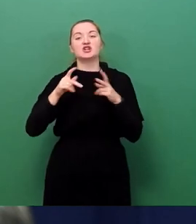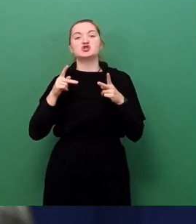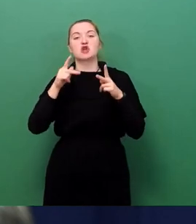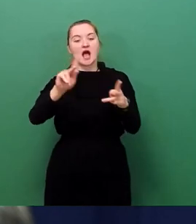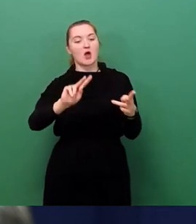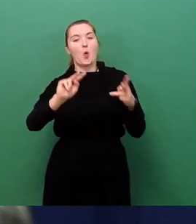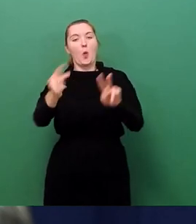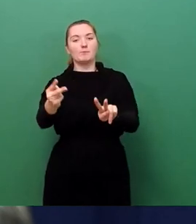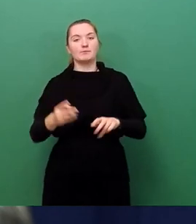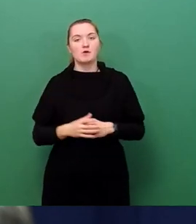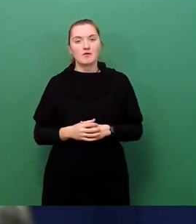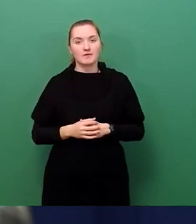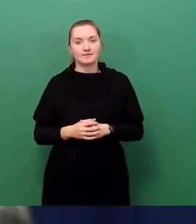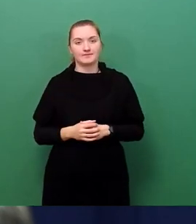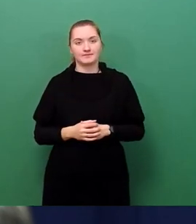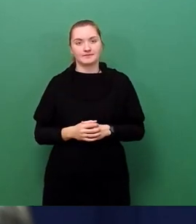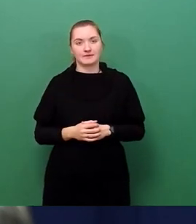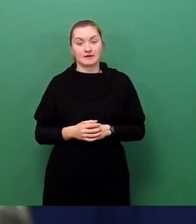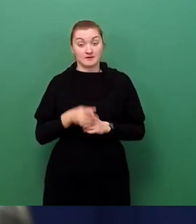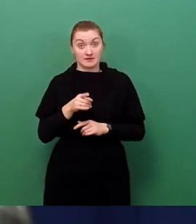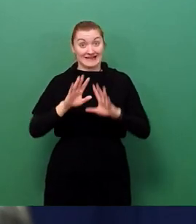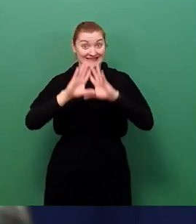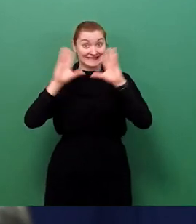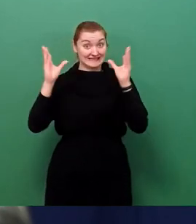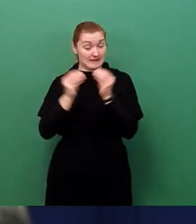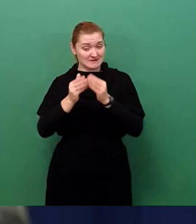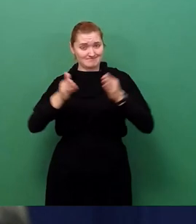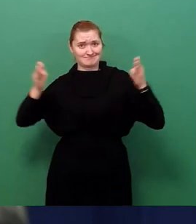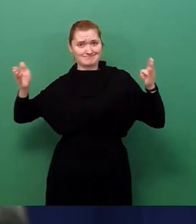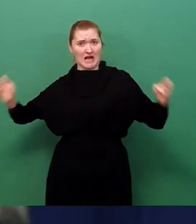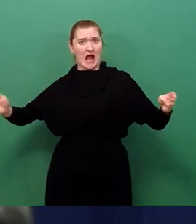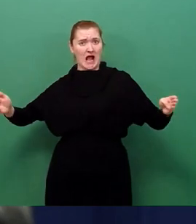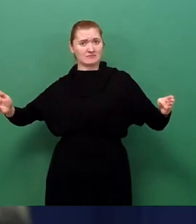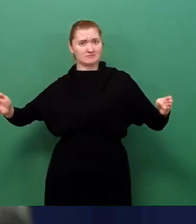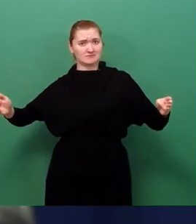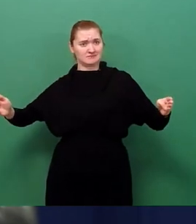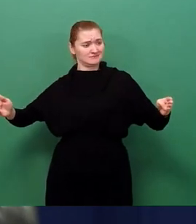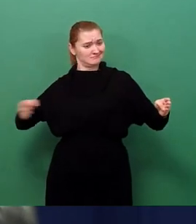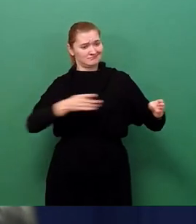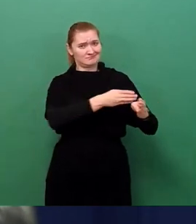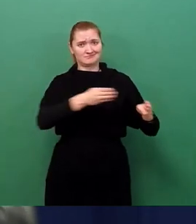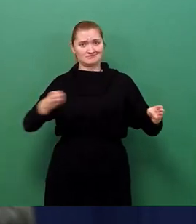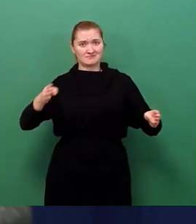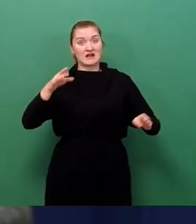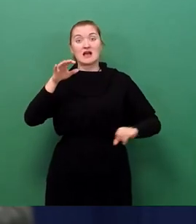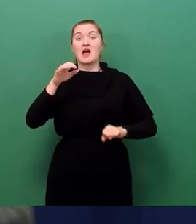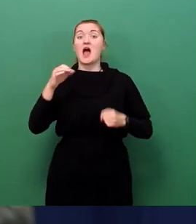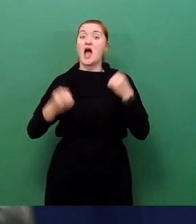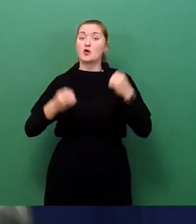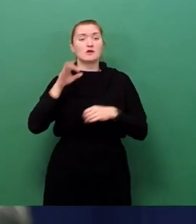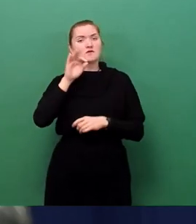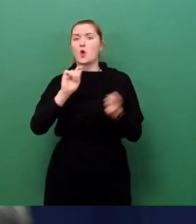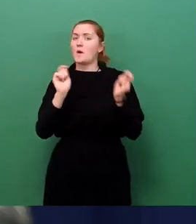und zwar in der gesamten Breite. Während sich für die Pkw nahezu nichts ändert, sollen alle